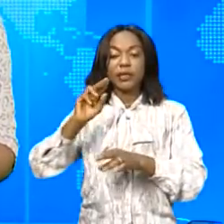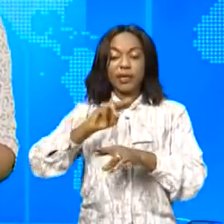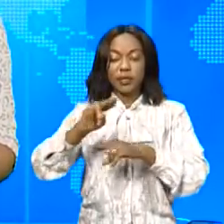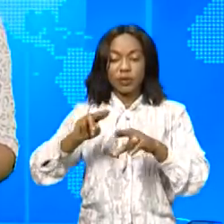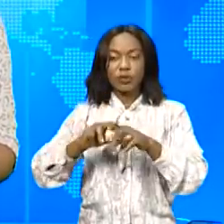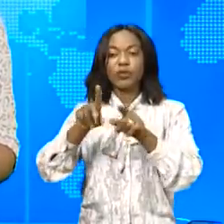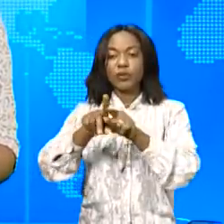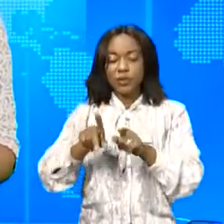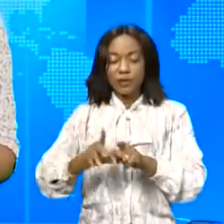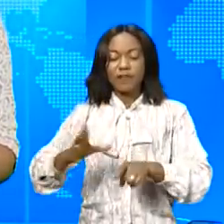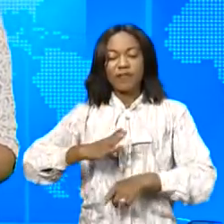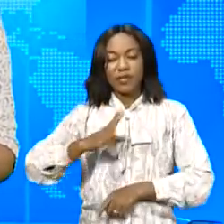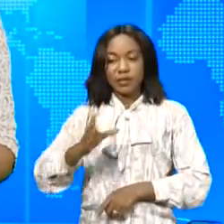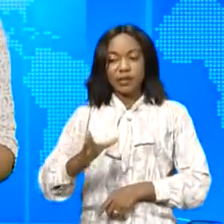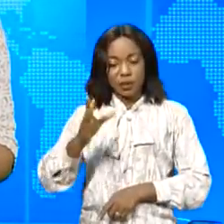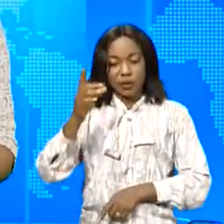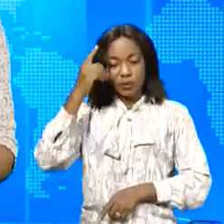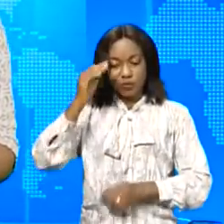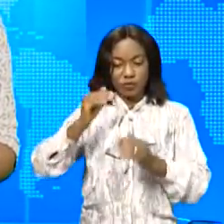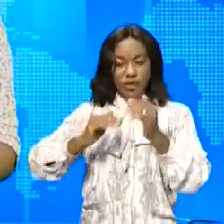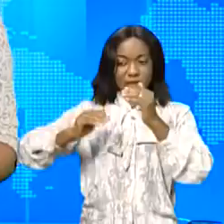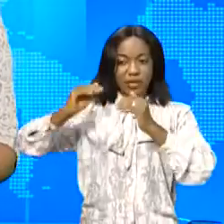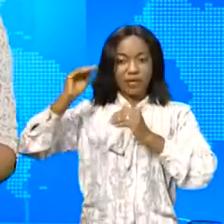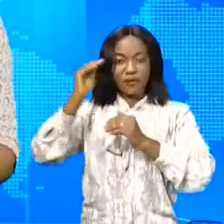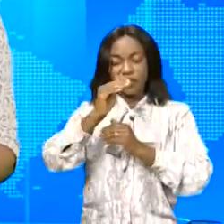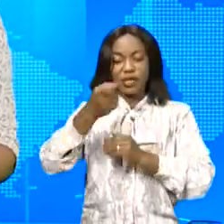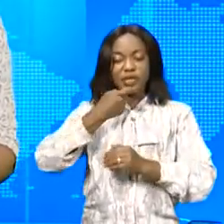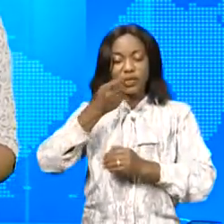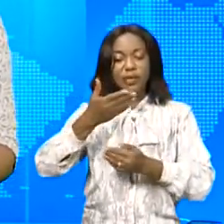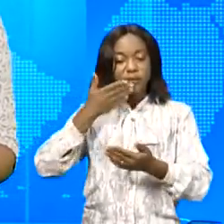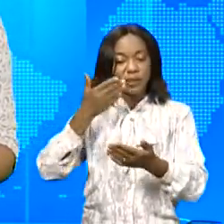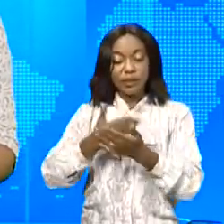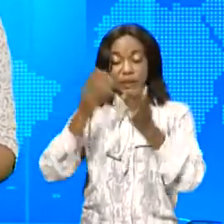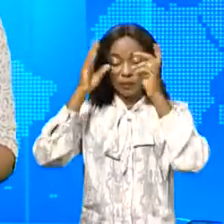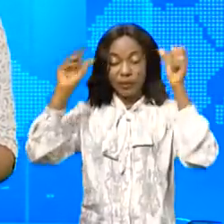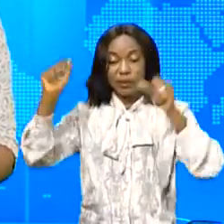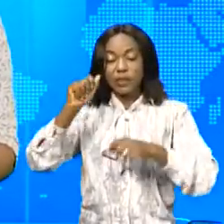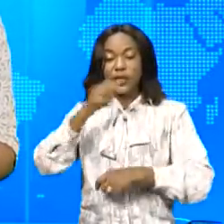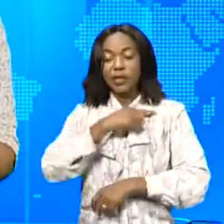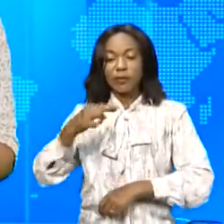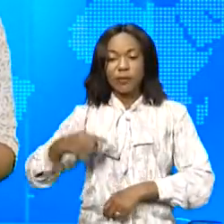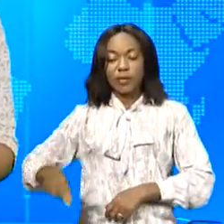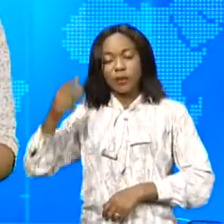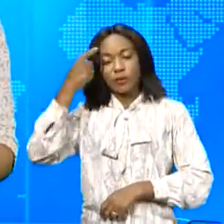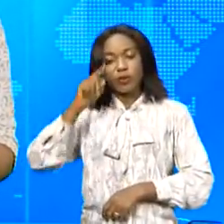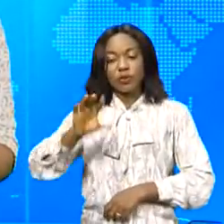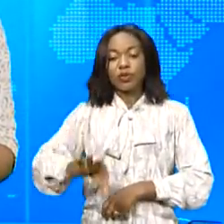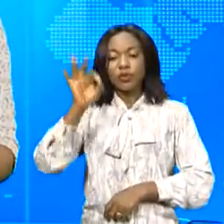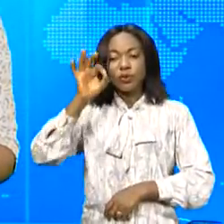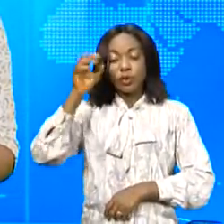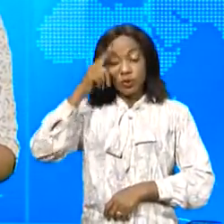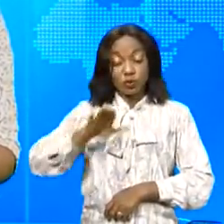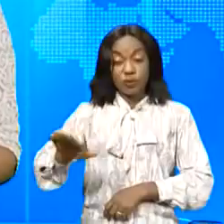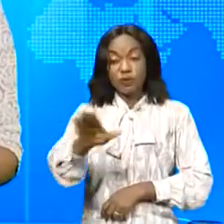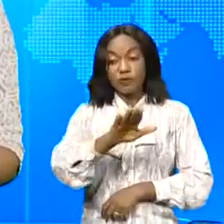ces vives félicitations pour cette élévation et remercie hautement les présidents de la république pour ces choix portés